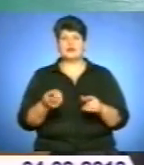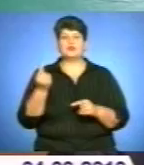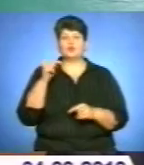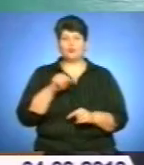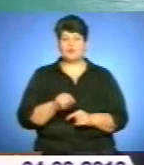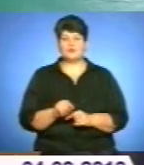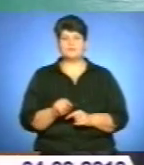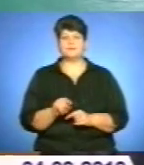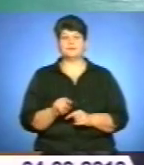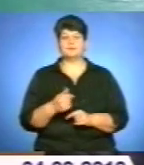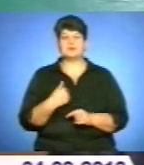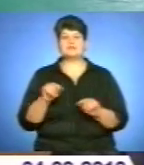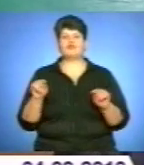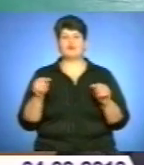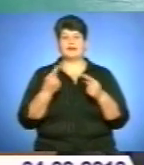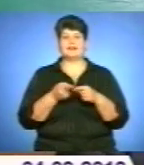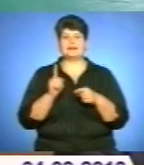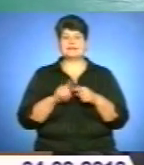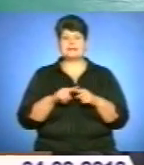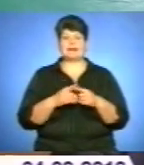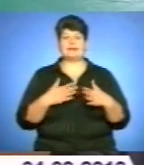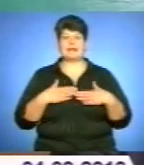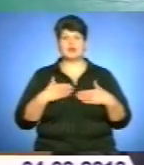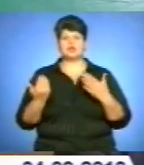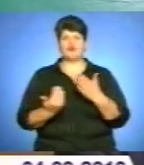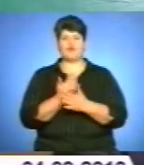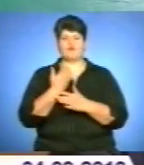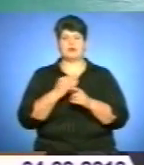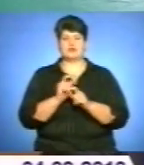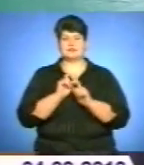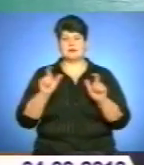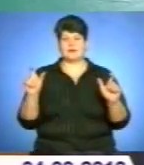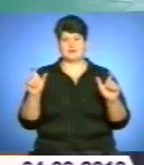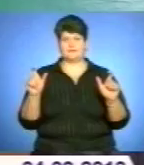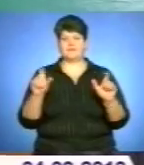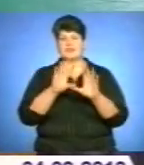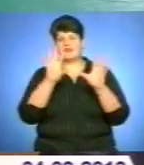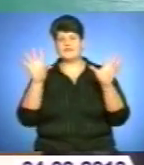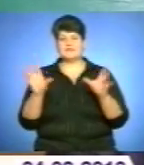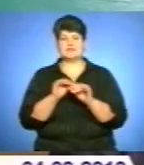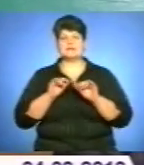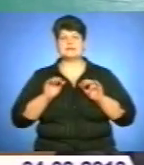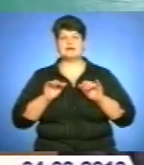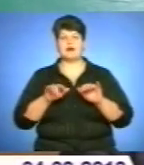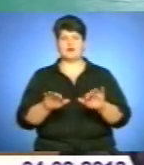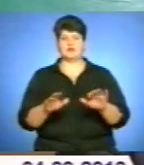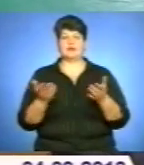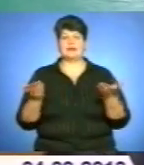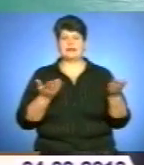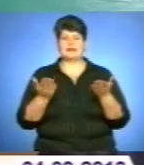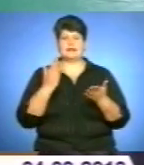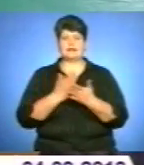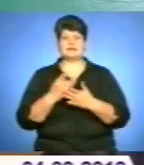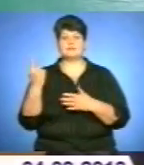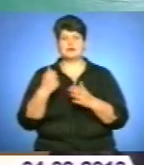ми створили цей новий навчальний заклад. І всі заходи, які є з 1